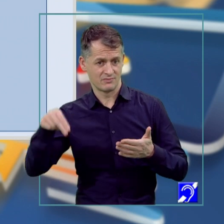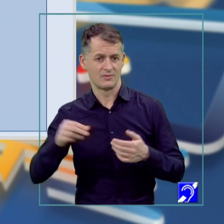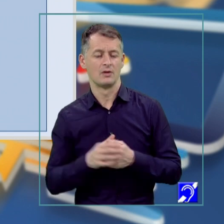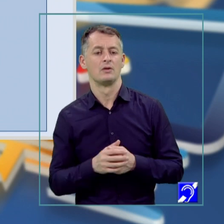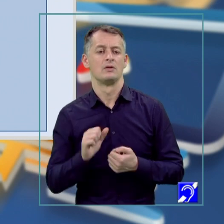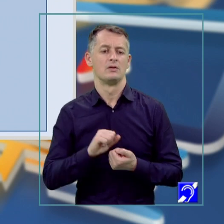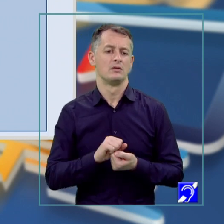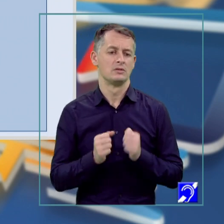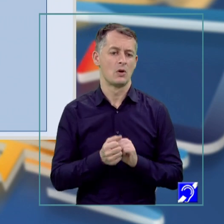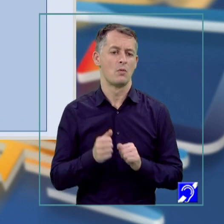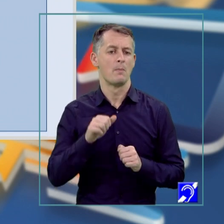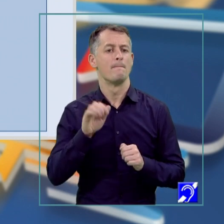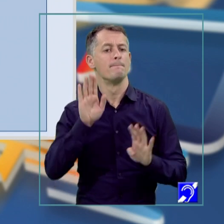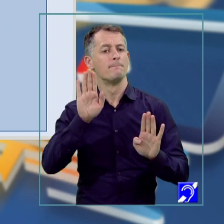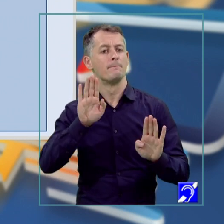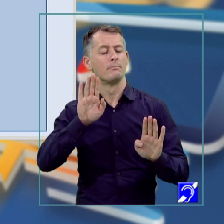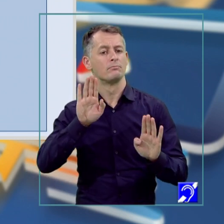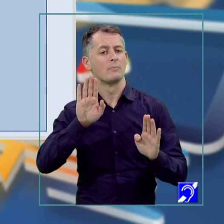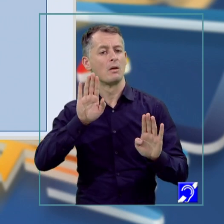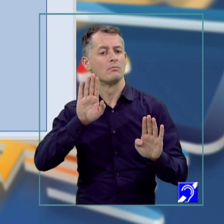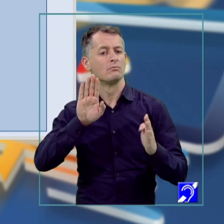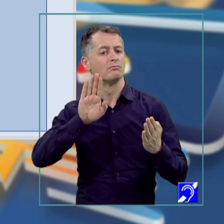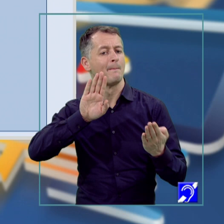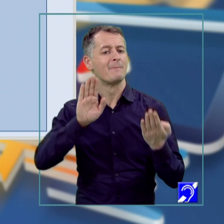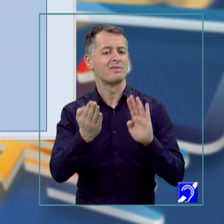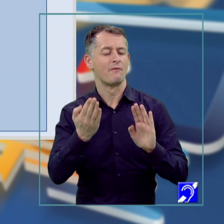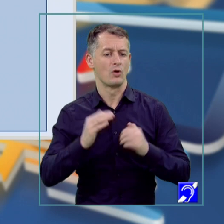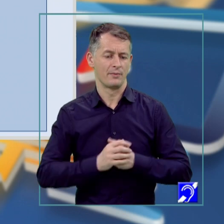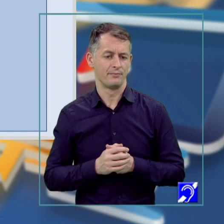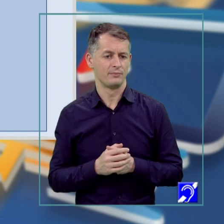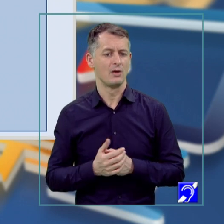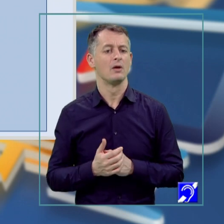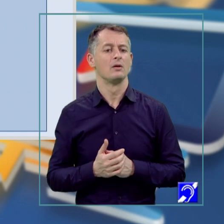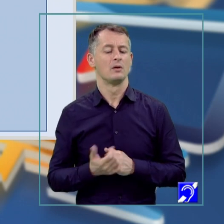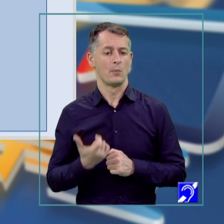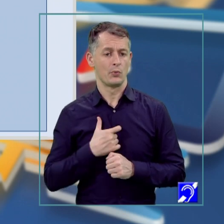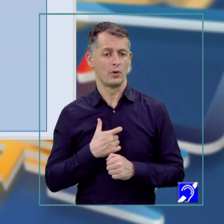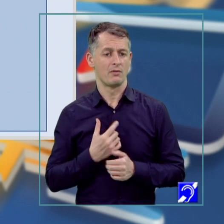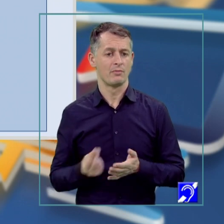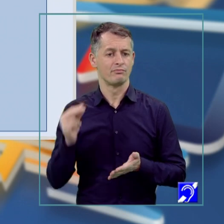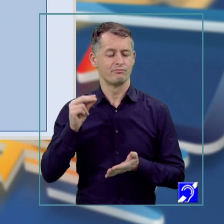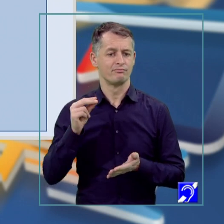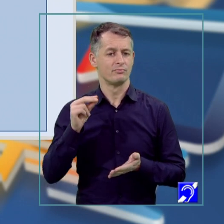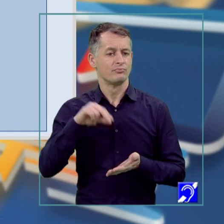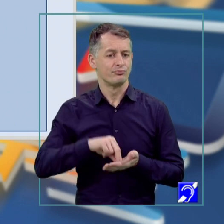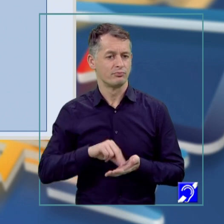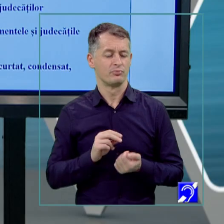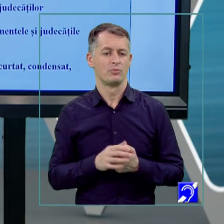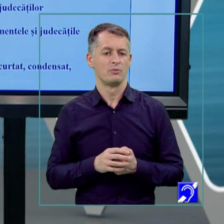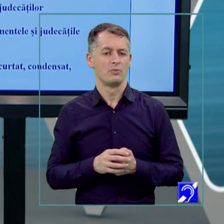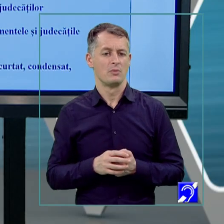ar fi metafore, și pune mult mai bine în evidență capacitatea de gândire a omului. limbajul